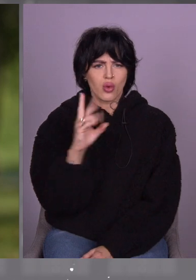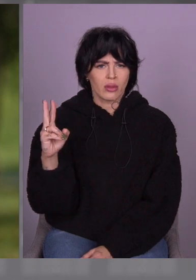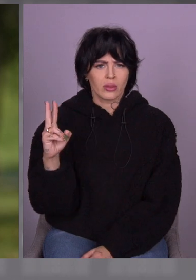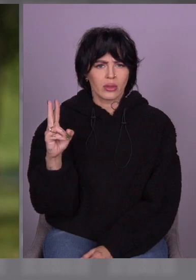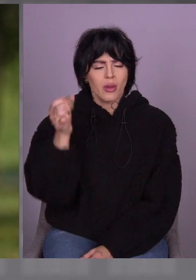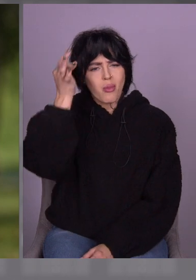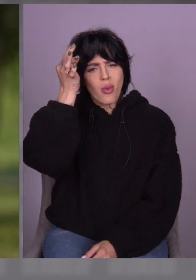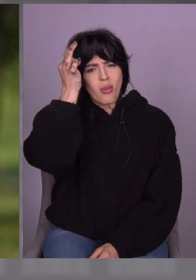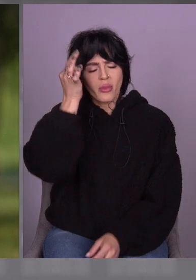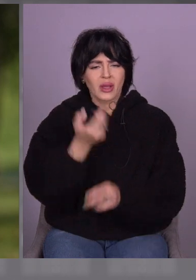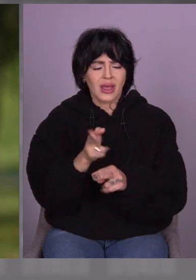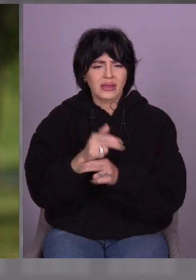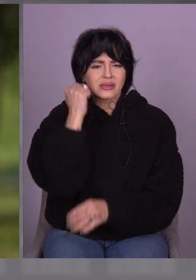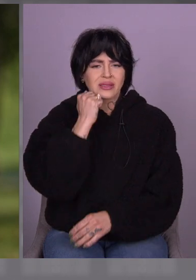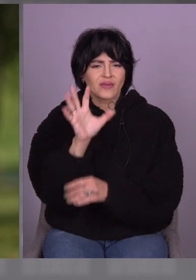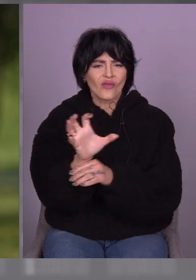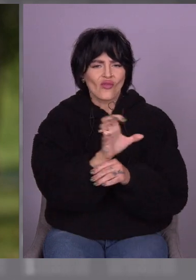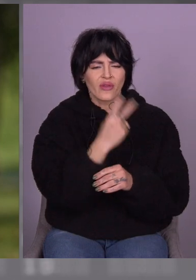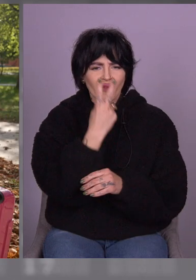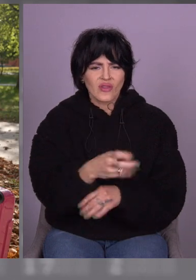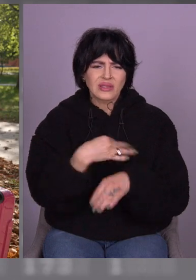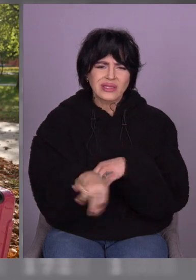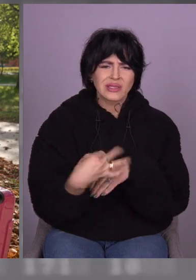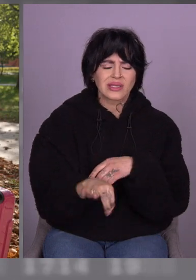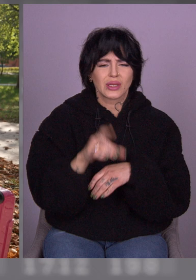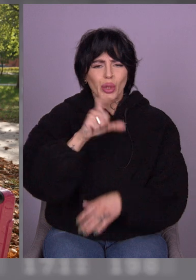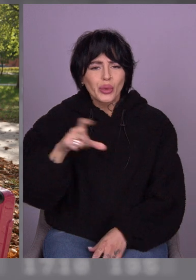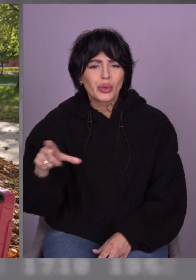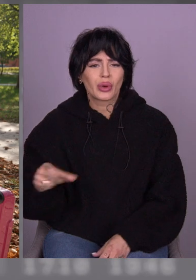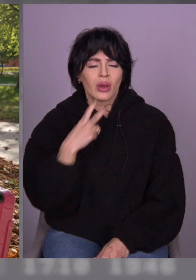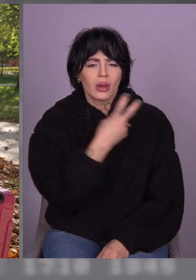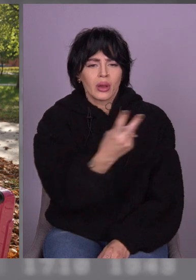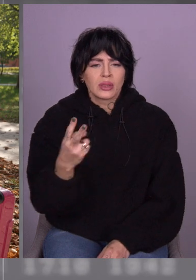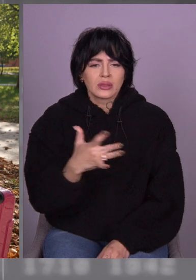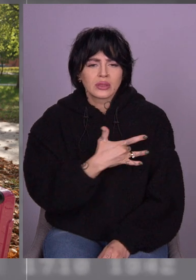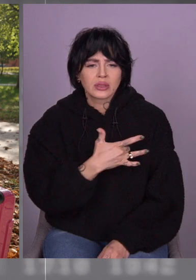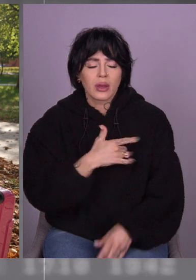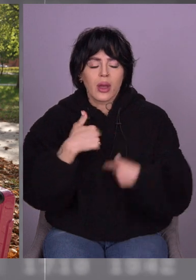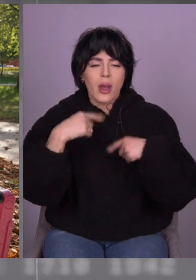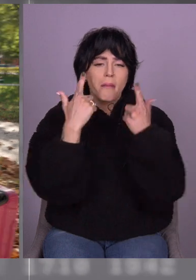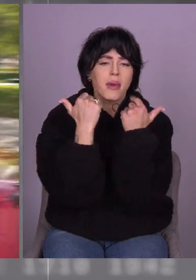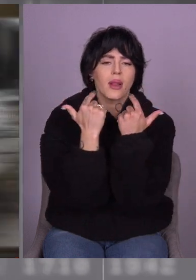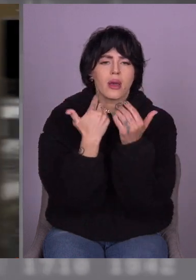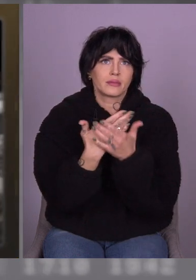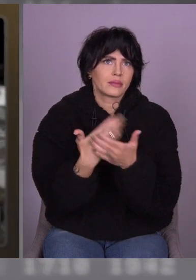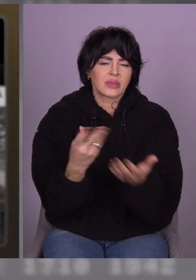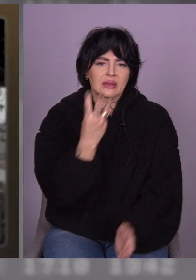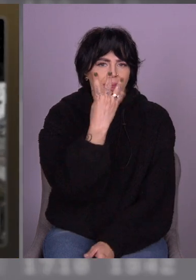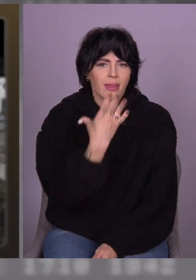страшні картинки, ці закатовані тіла людей. Від цього було так боляче, я просто плакала. Мабуть, дні три.